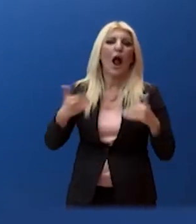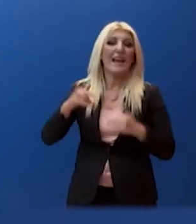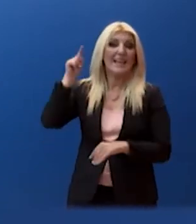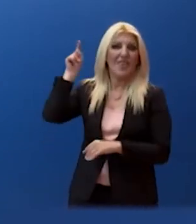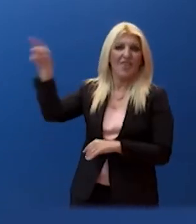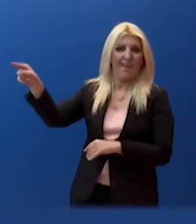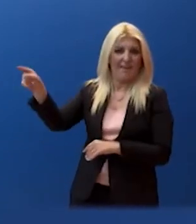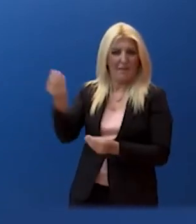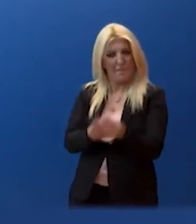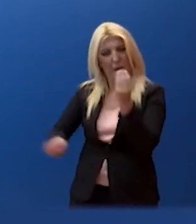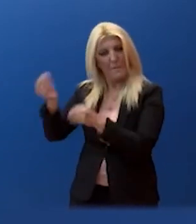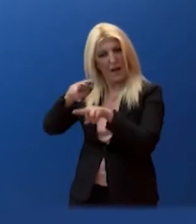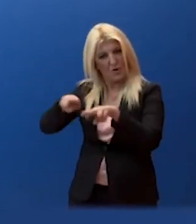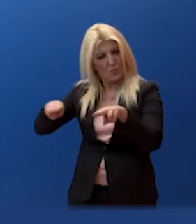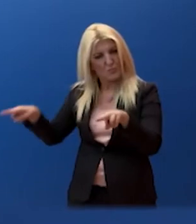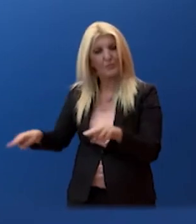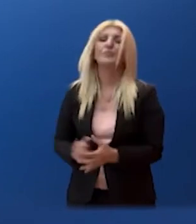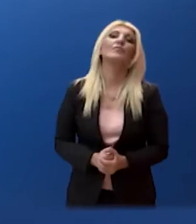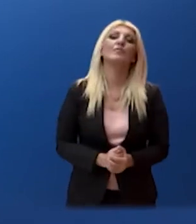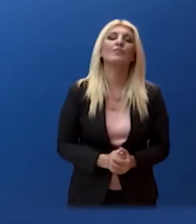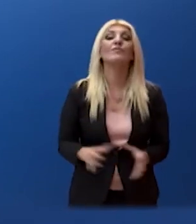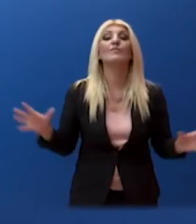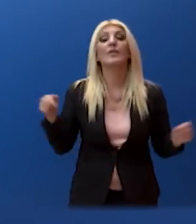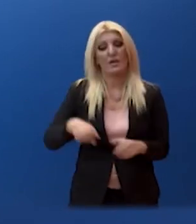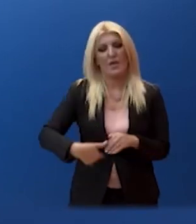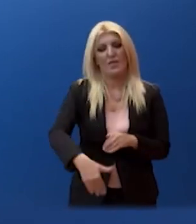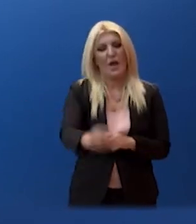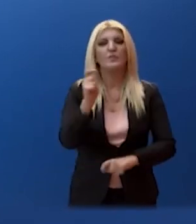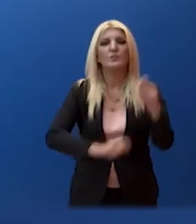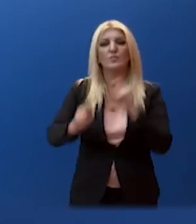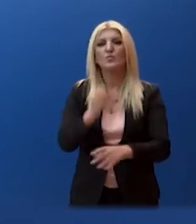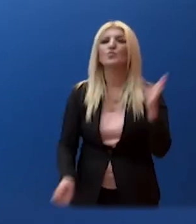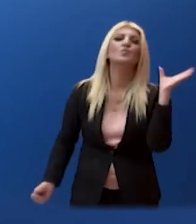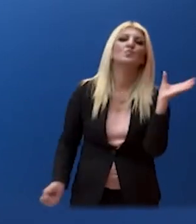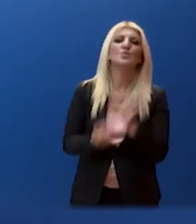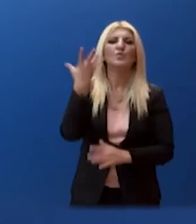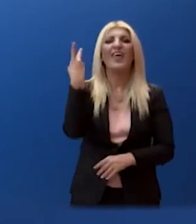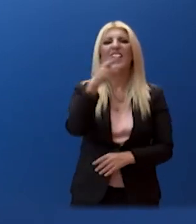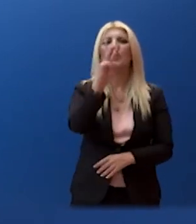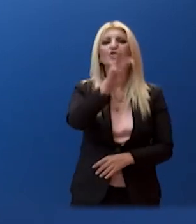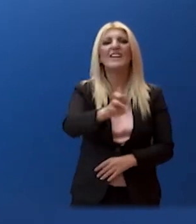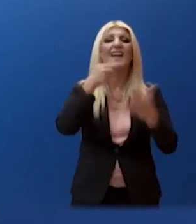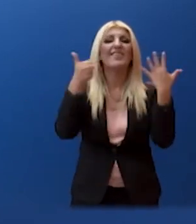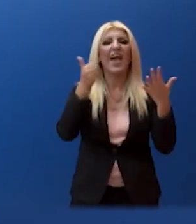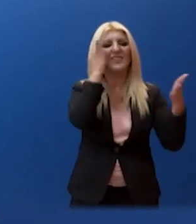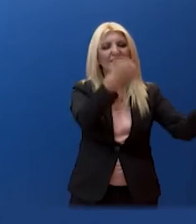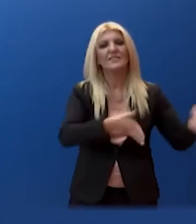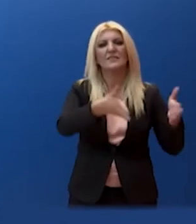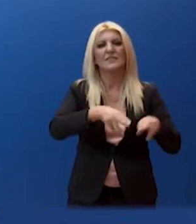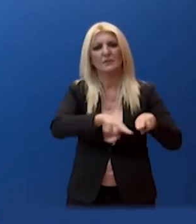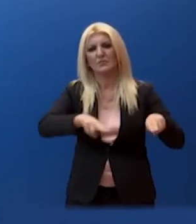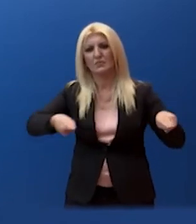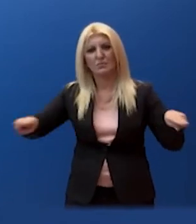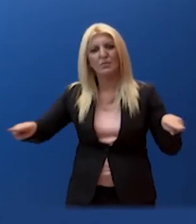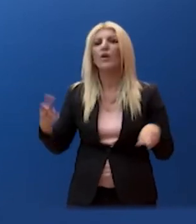βρίσκεται σε εξέλιξη η διαδικασία δημιουργίας 236 νέων μόνιμων κλινών μεθ από τις μεγάλες δωρεές των τελευταίων